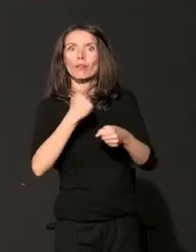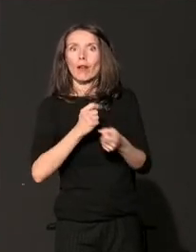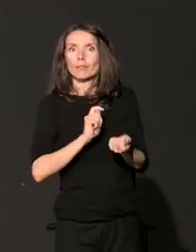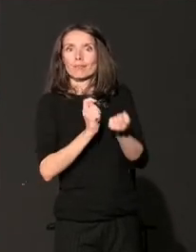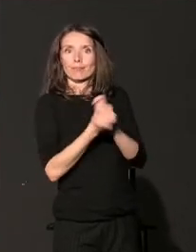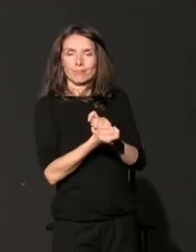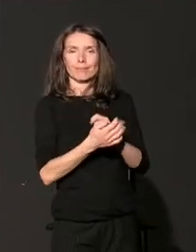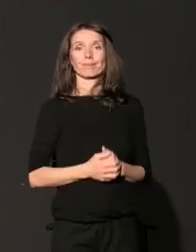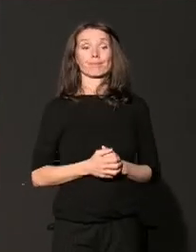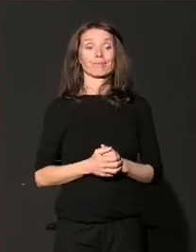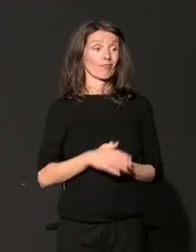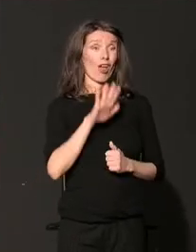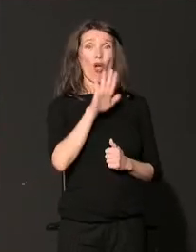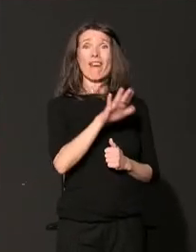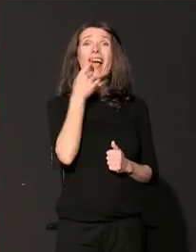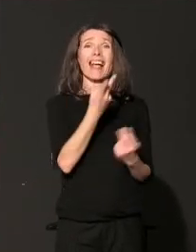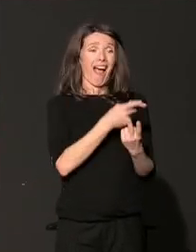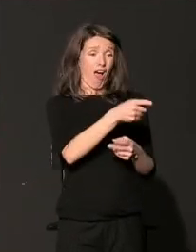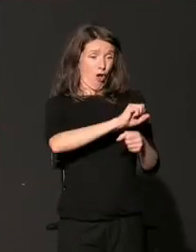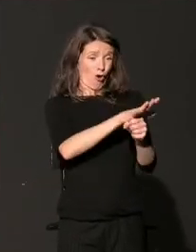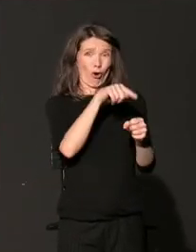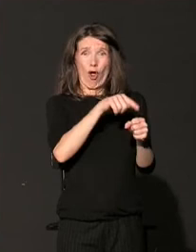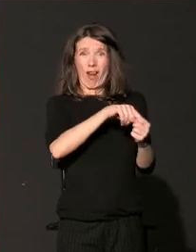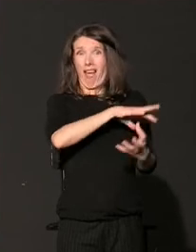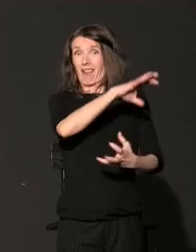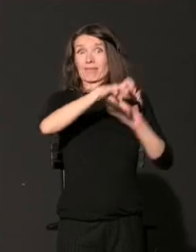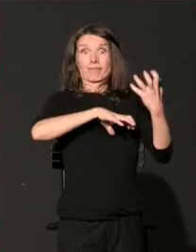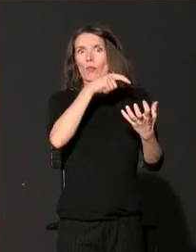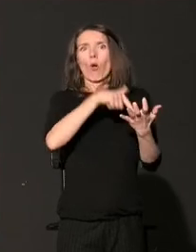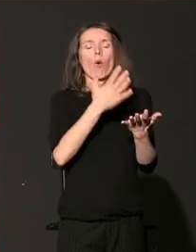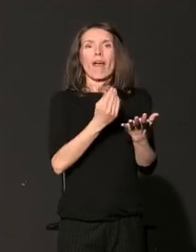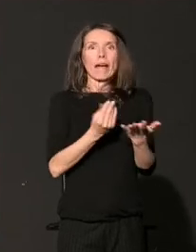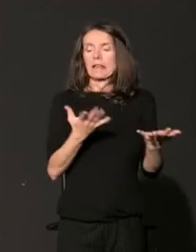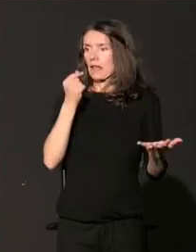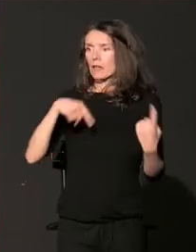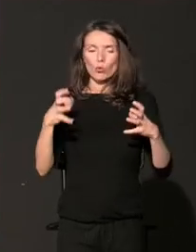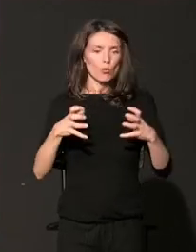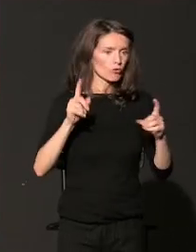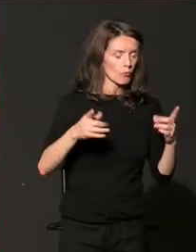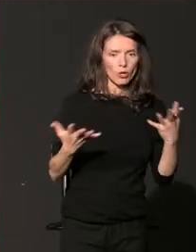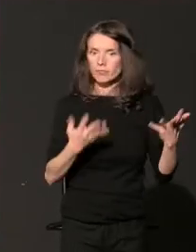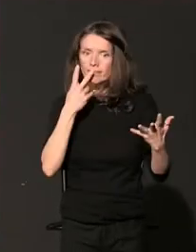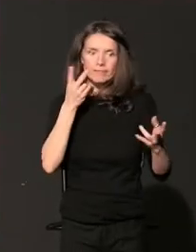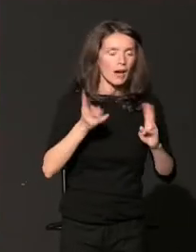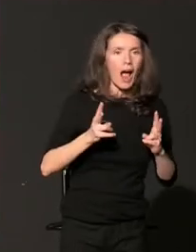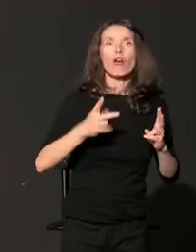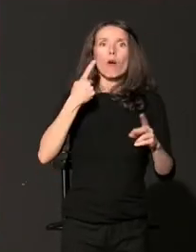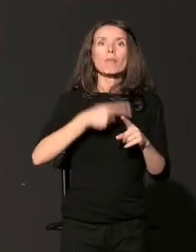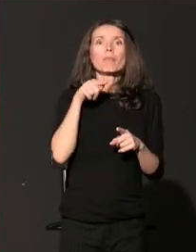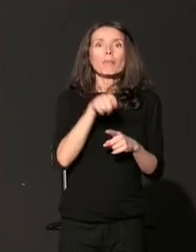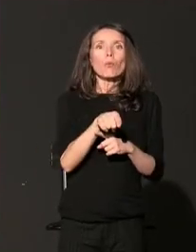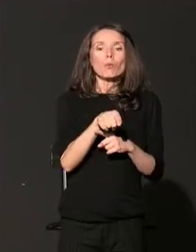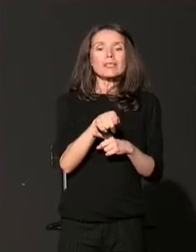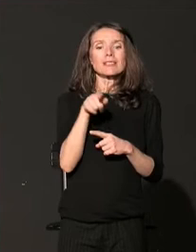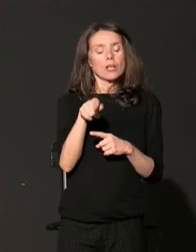Krize poput ove stavljaju čitavo društvo pred brojne izazove, a društveni angažman, solidarnost, empatiju,